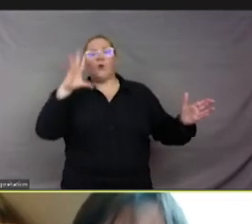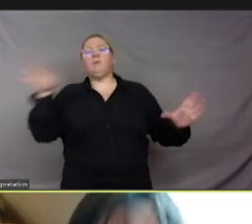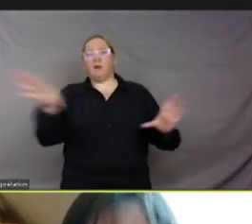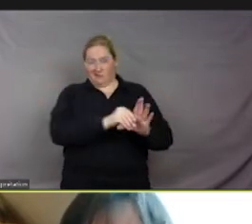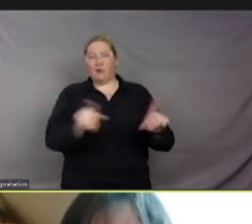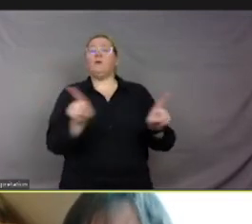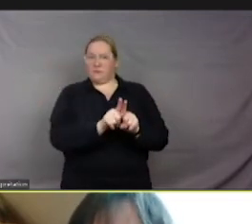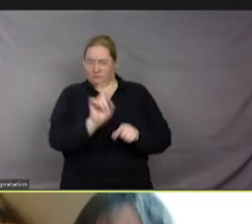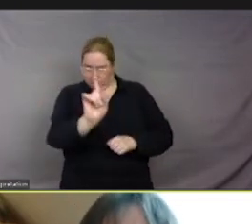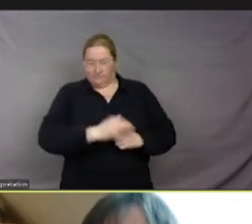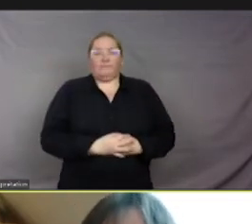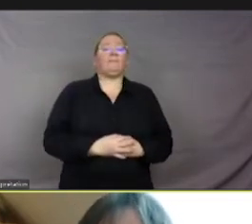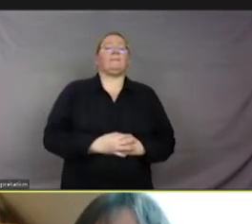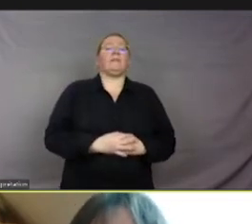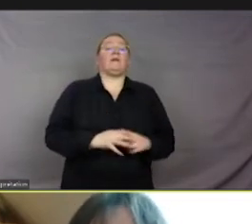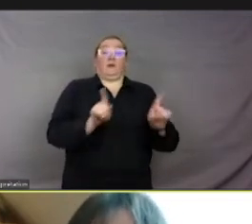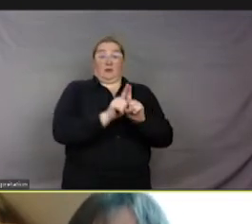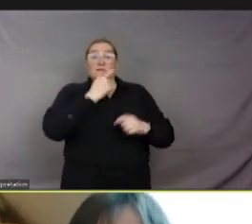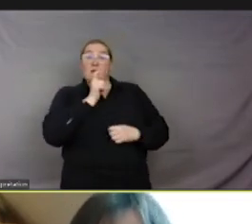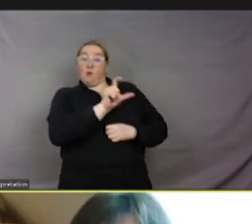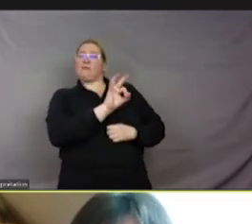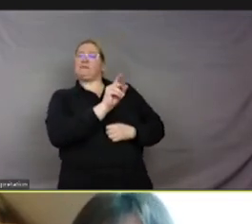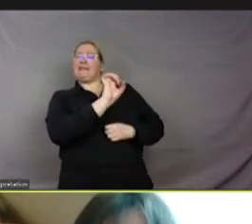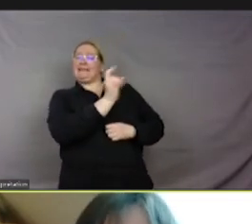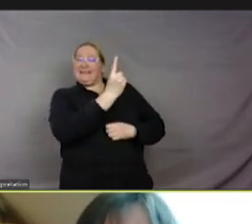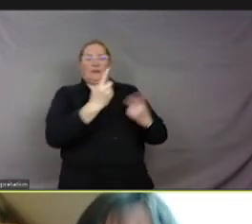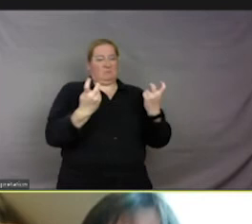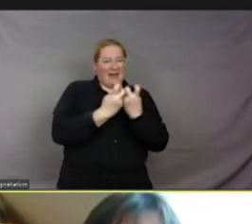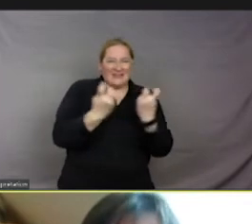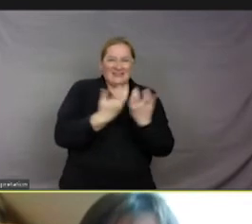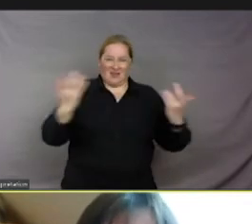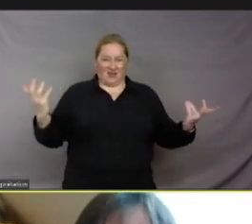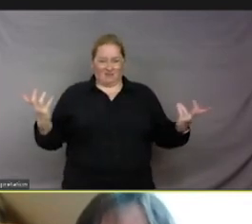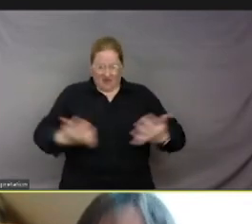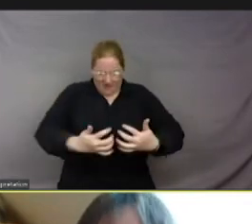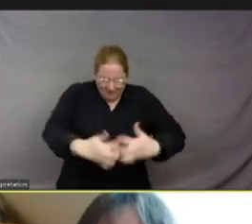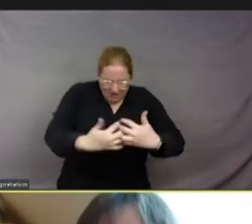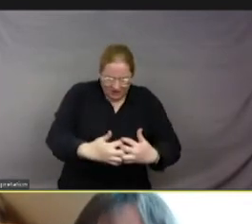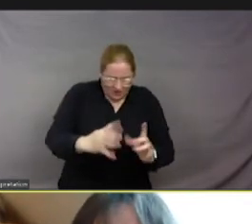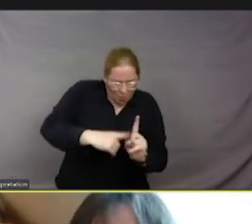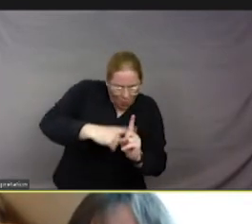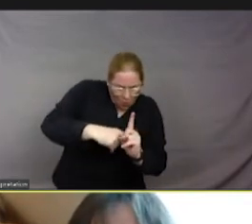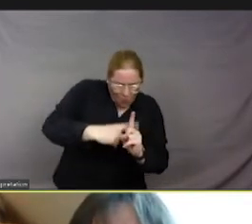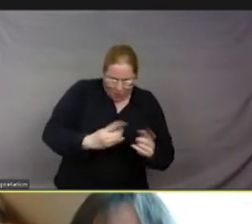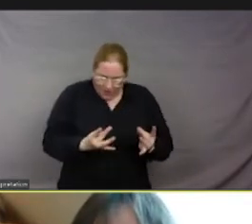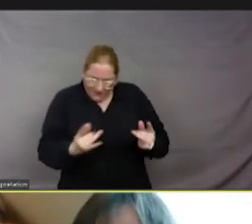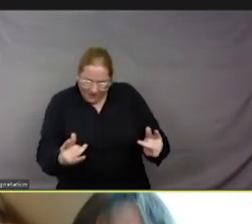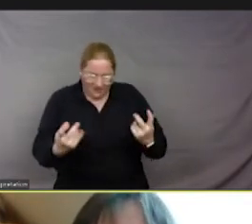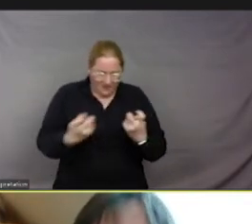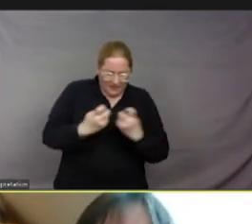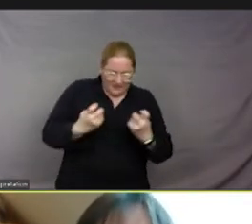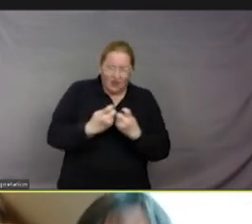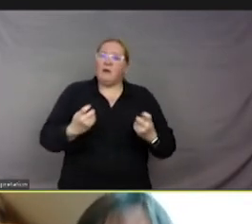sensibilité », c'est également utilisé pour mesurer la sensibilité d'un appareil en télécommunication, par